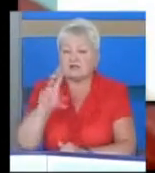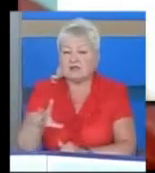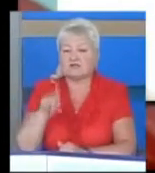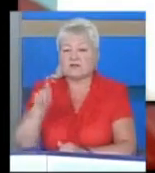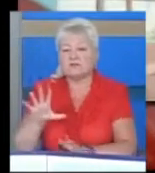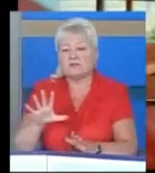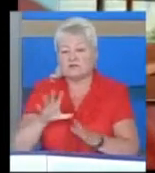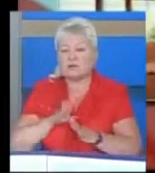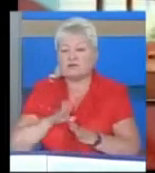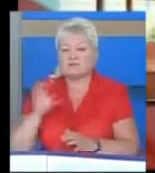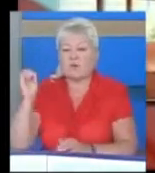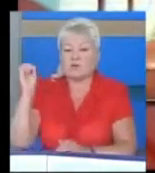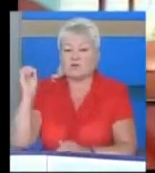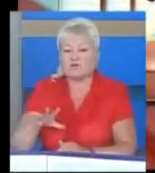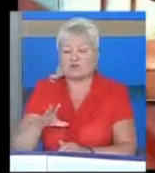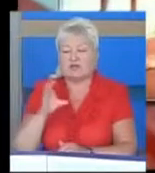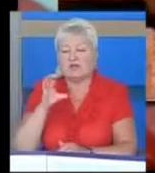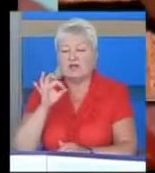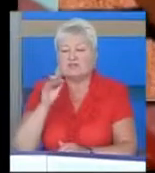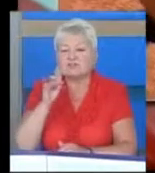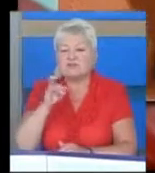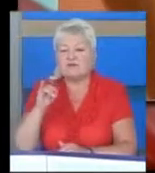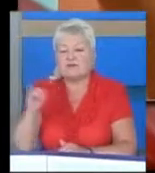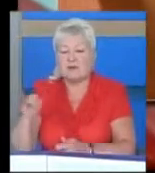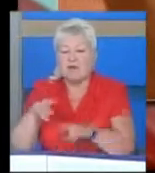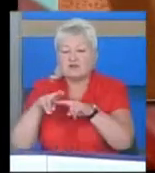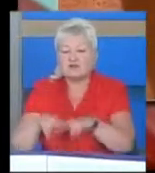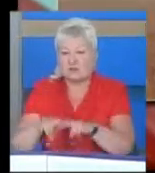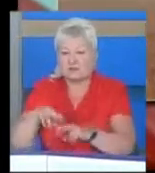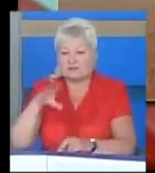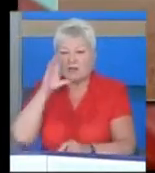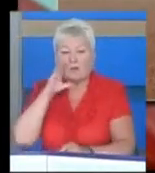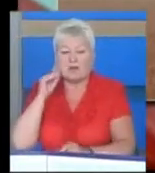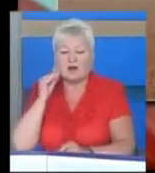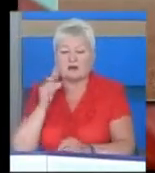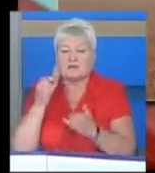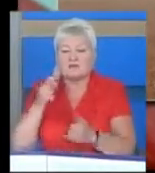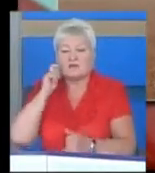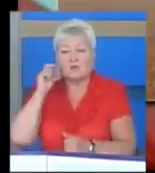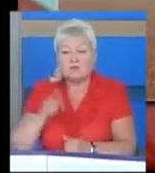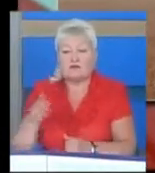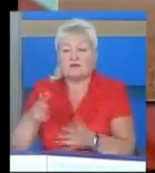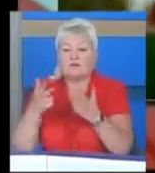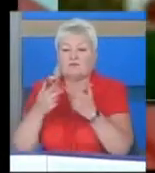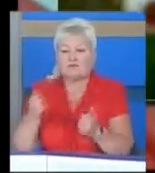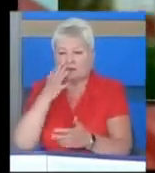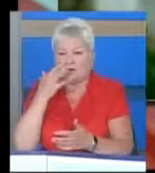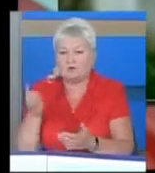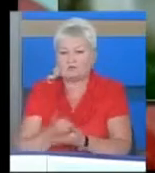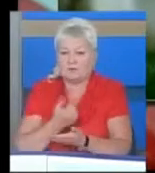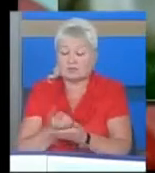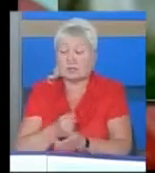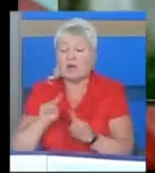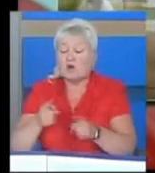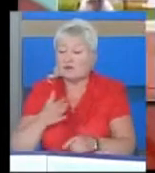вони відбулися у Сонячній Софії, столиці Болгарії. Для України їх вже визнали успішними, оскільки